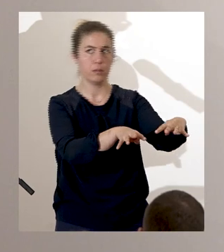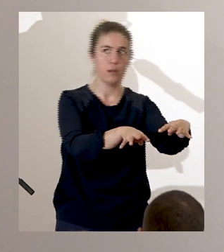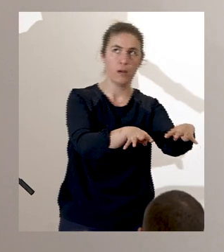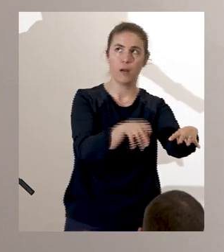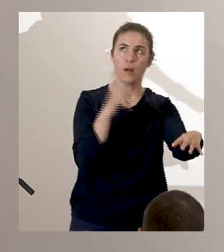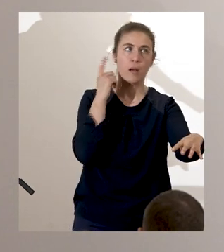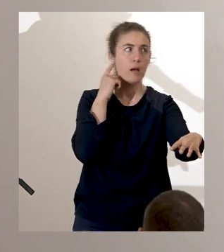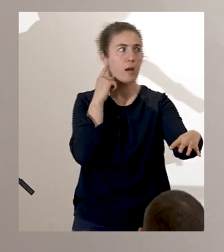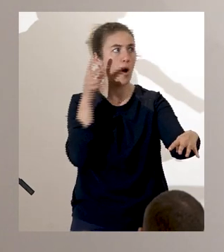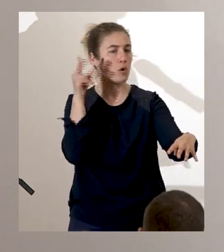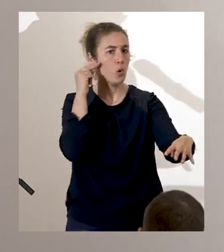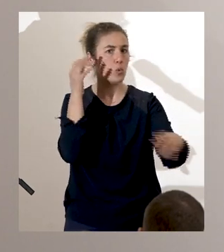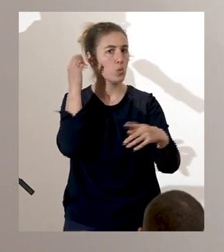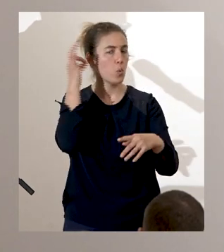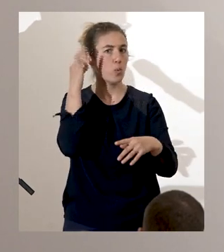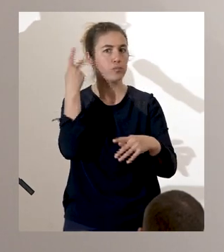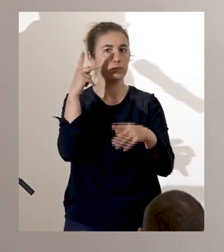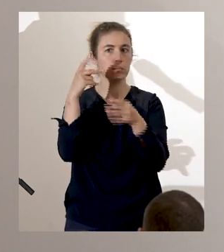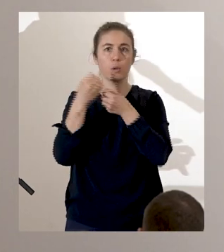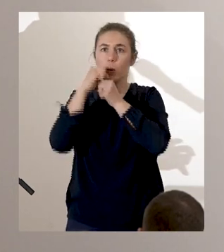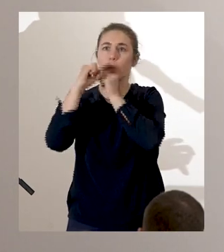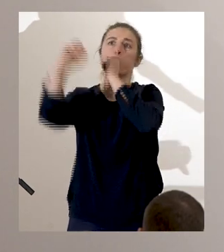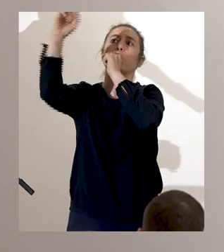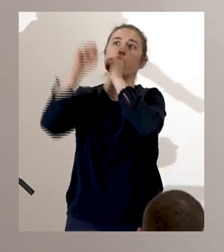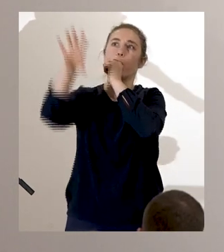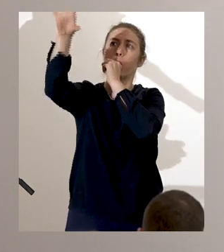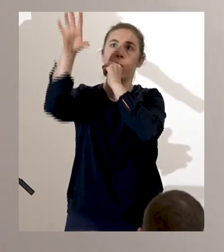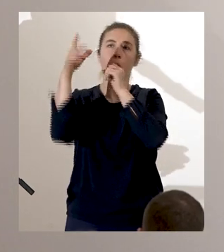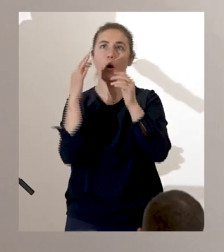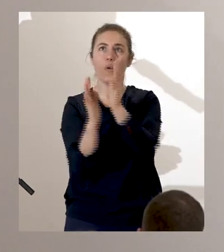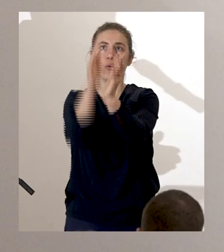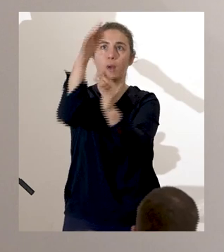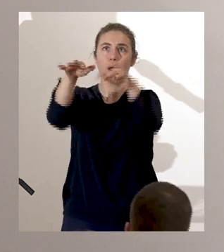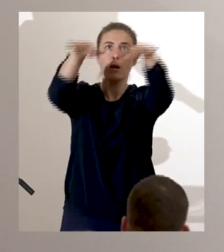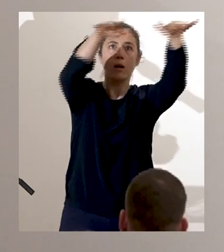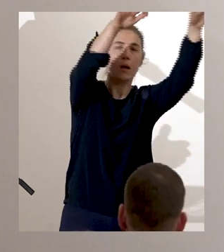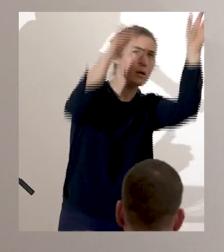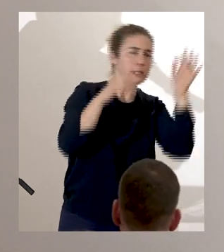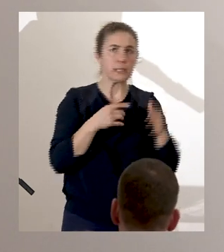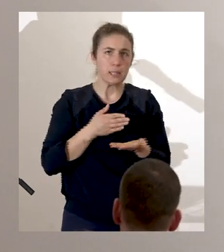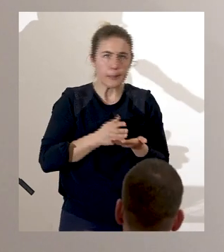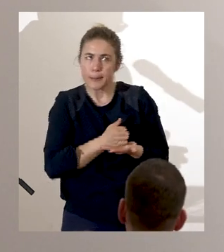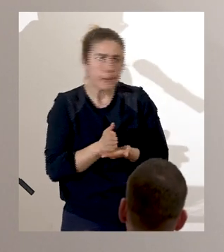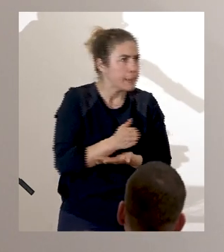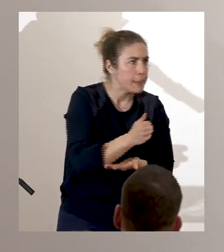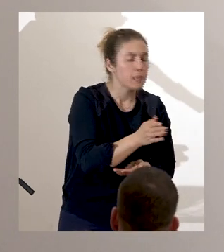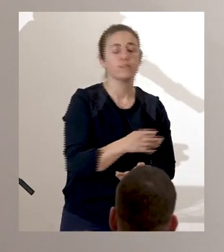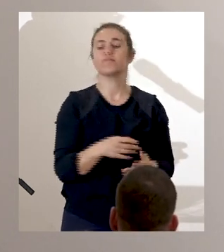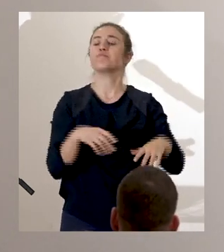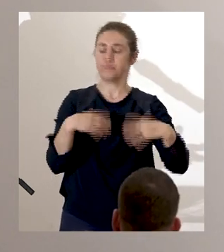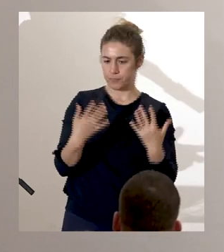le son des cornes et apercevaient la fumée. Un dialogue s'engagea avec des voix venant de la forêt.